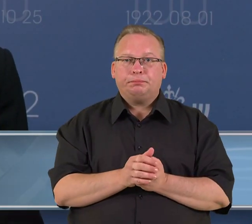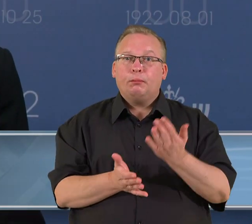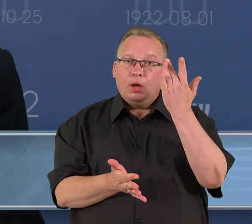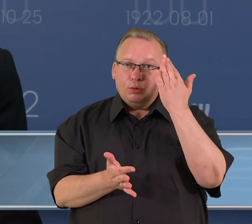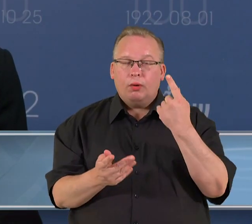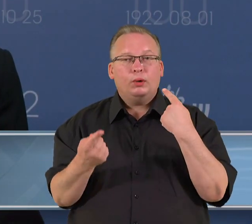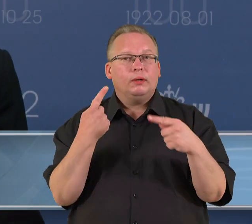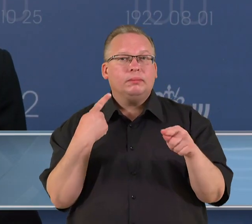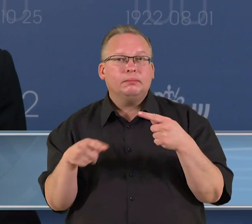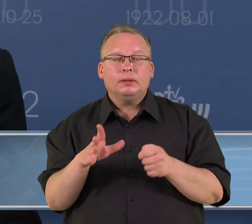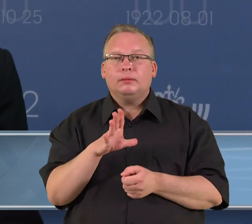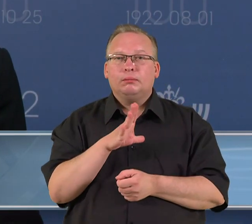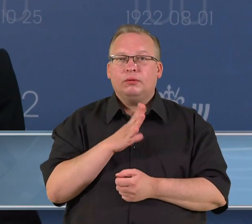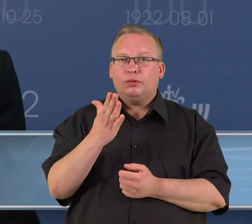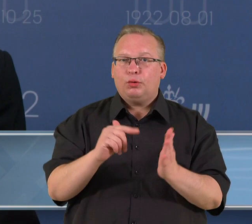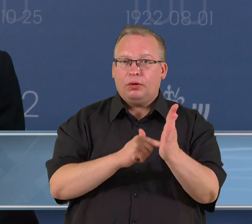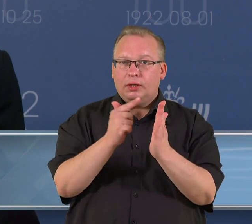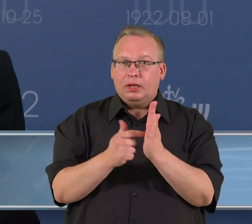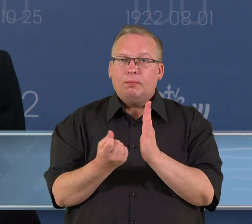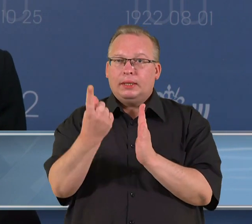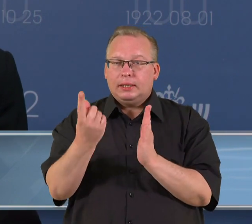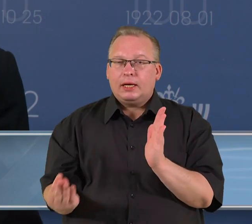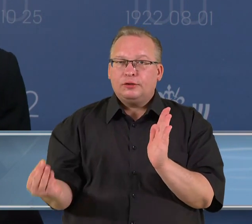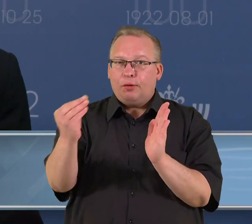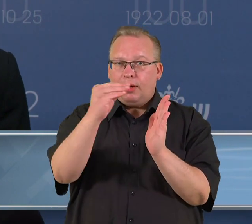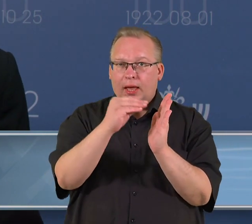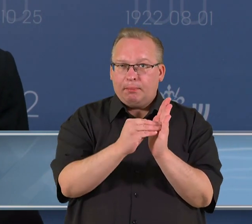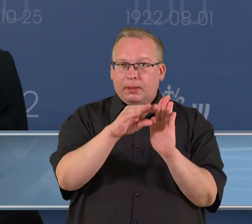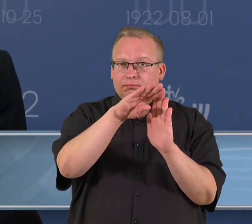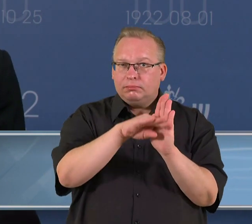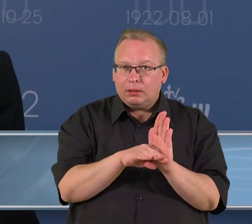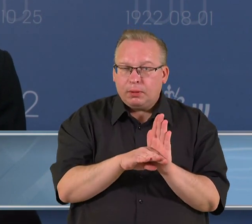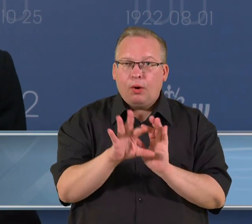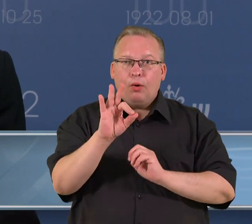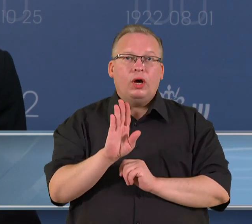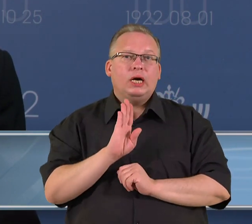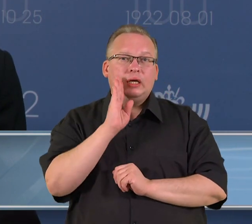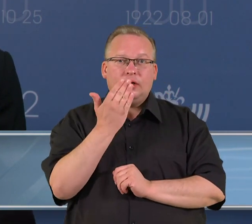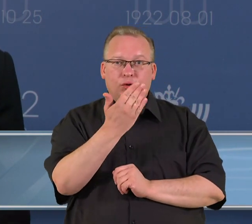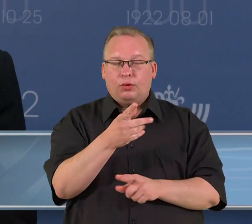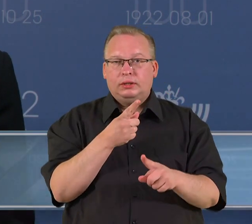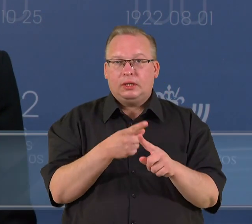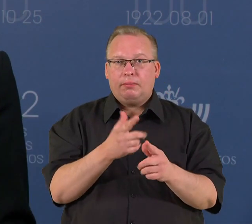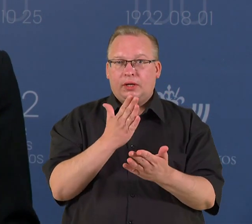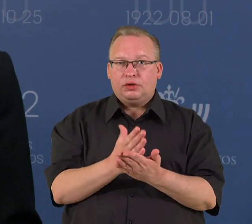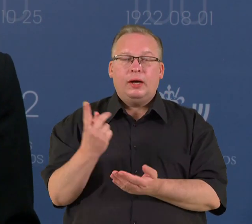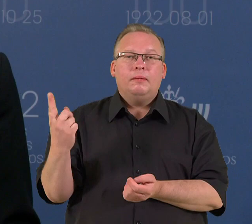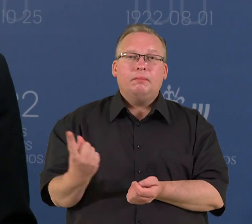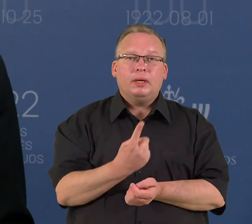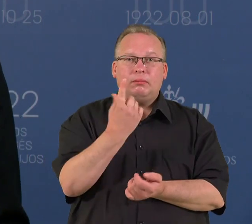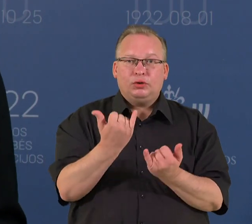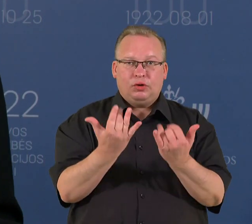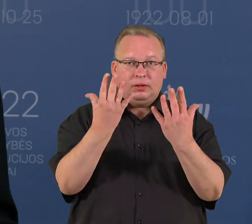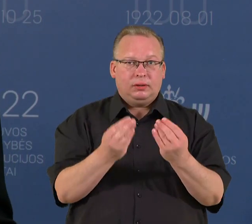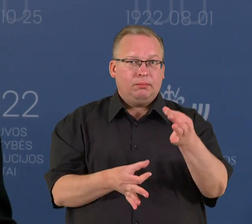stiprus pageidavimas, kad jų klausimas atsirastų darbo atvirkiai, ne šiaip savo darbo atvirkiai, o reitinė jos dalyje, tai yra pirmajame šios